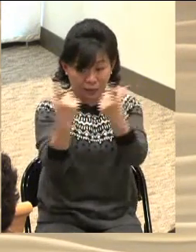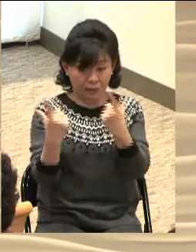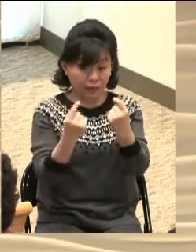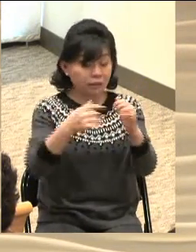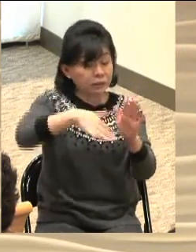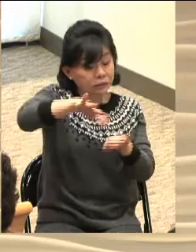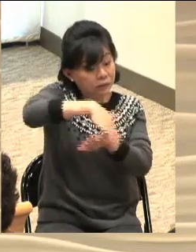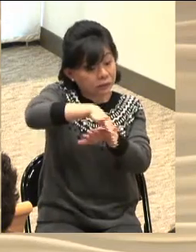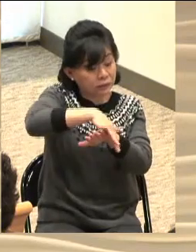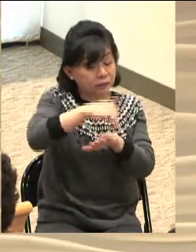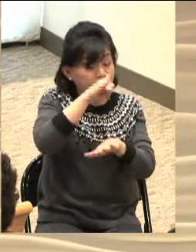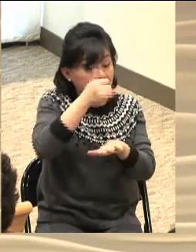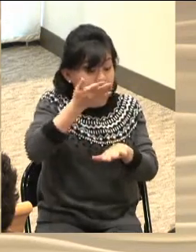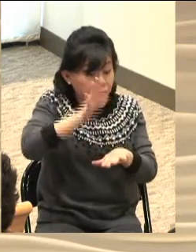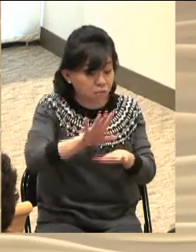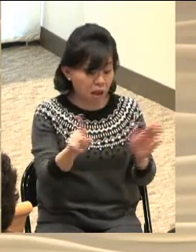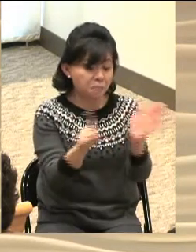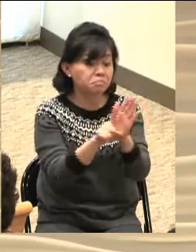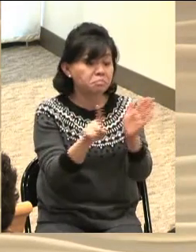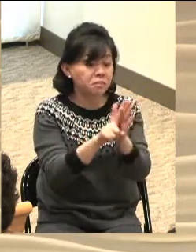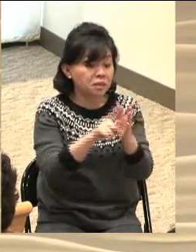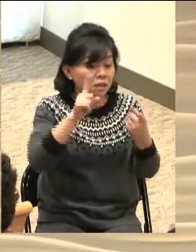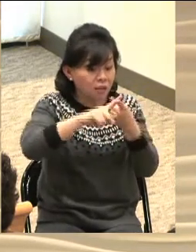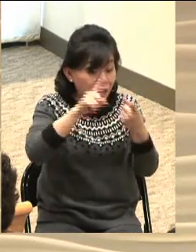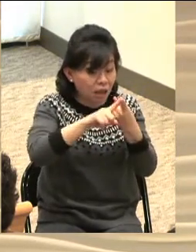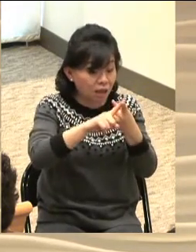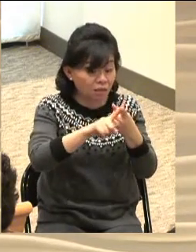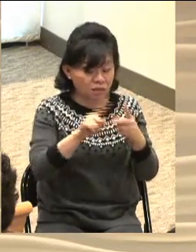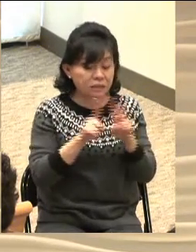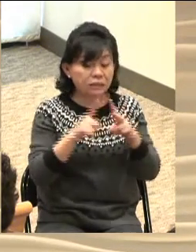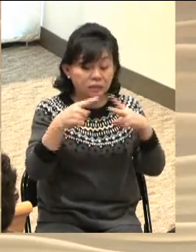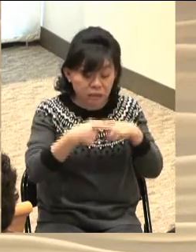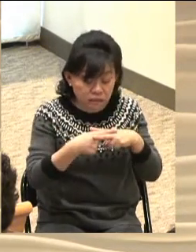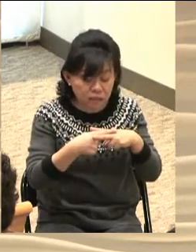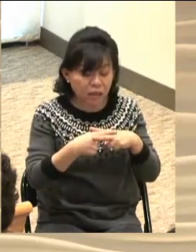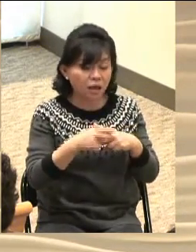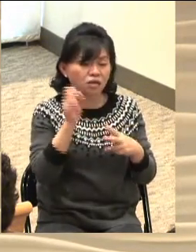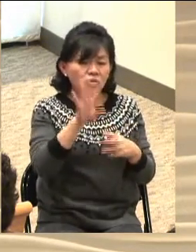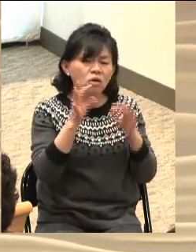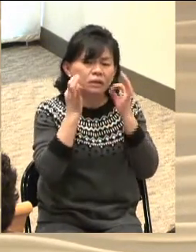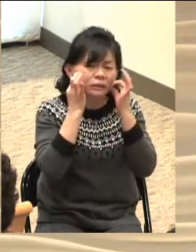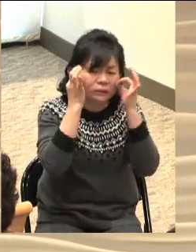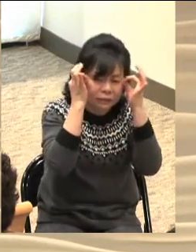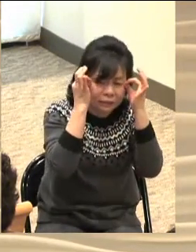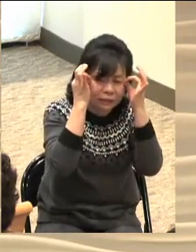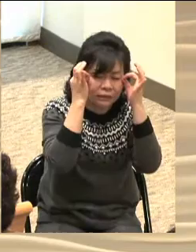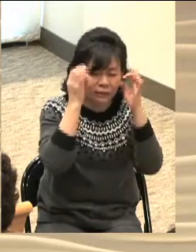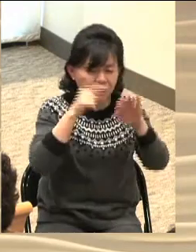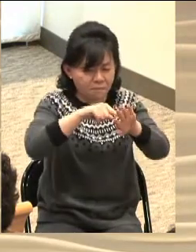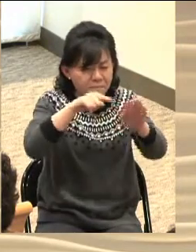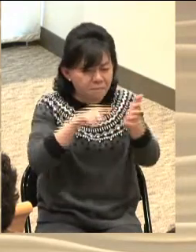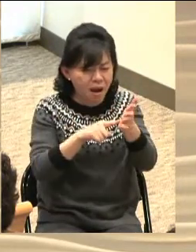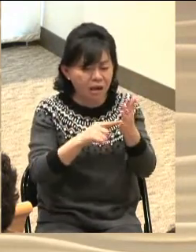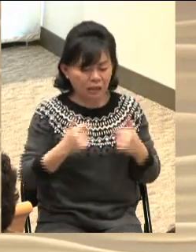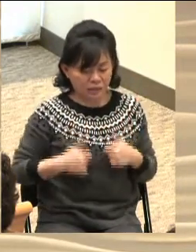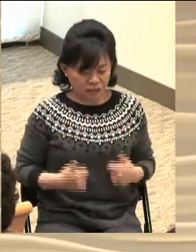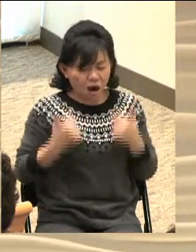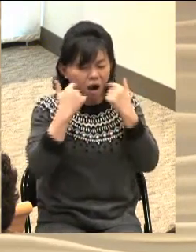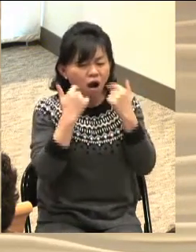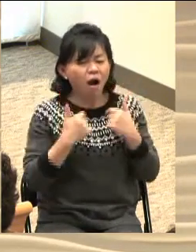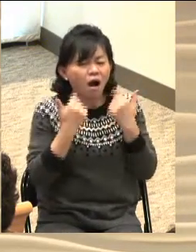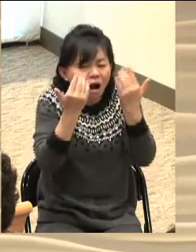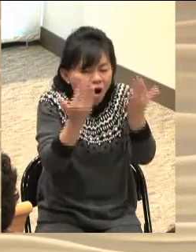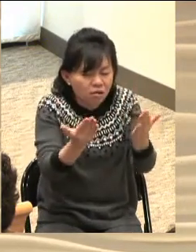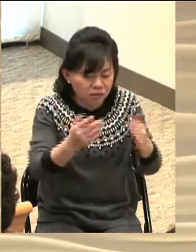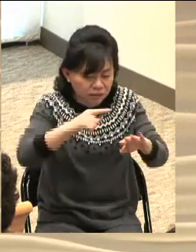신앙에 대한 이해의 폭이나 열정의 깊이나 혹은 헌신의 크기가 모두